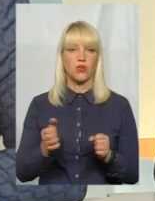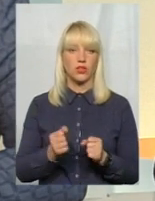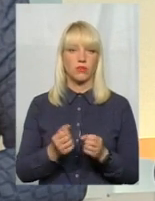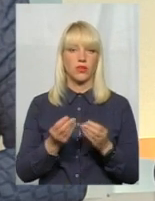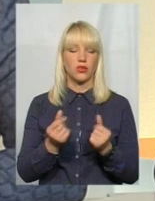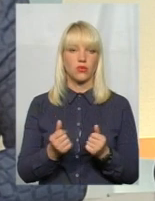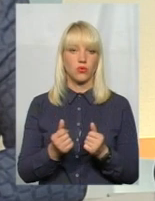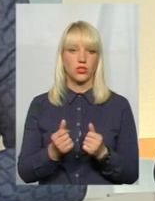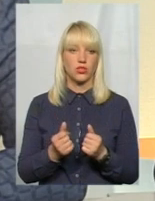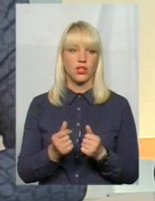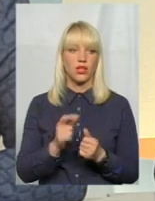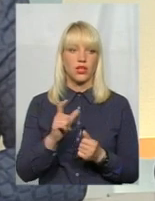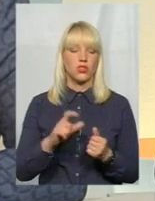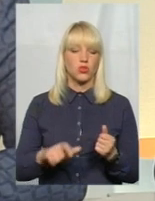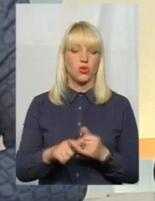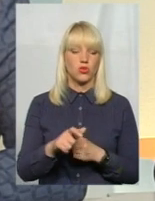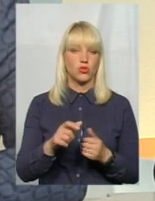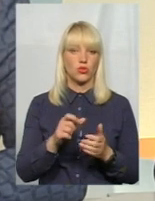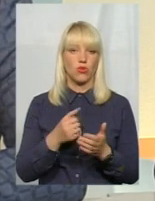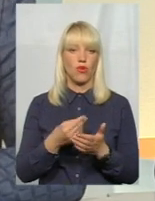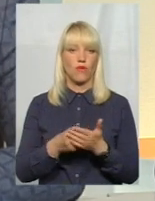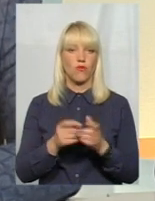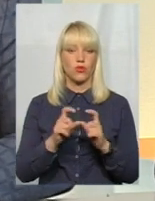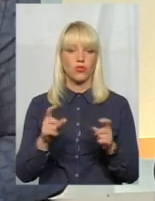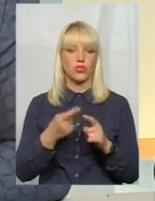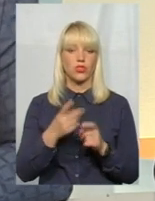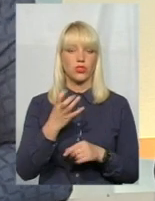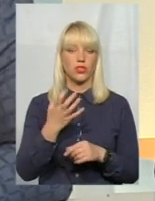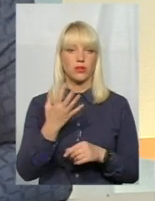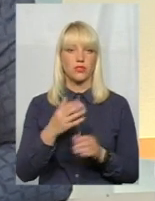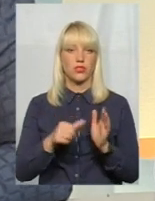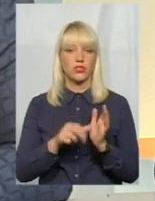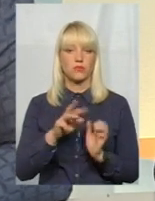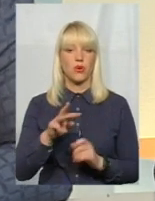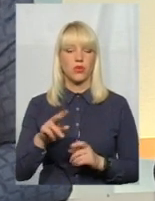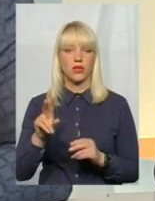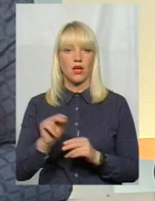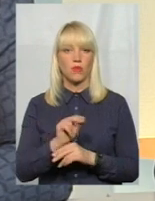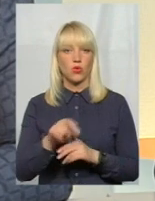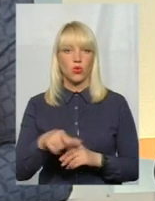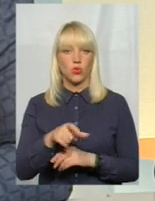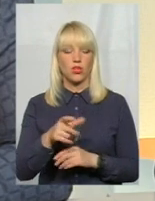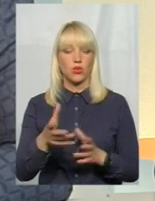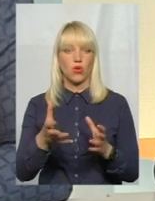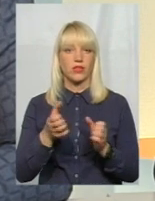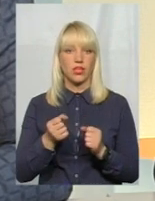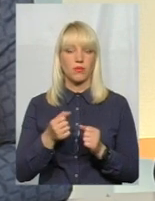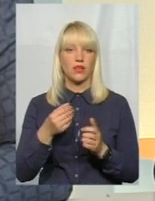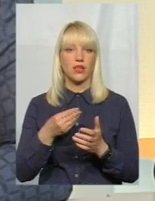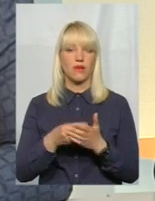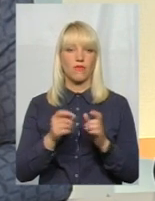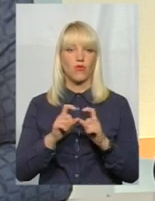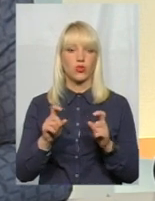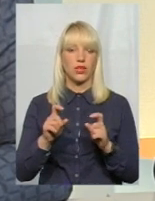дорожнього фонду – це 456 мільйонів на ремонт цих доріг, отримані кошти з